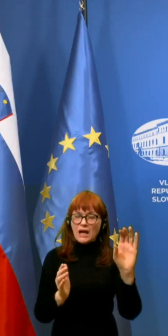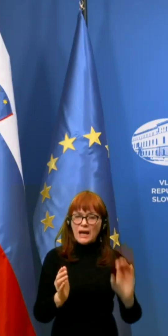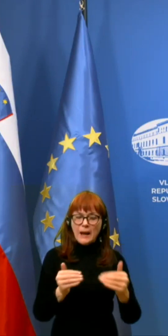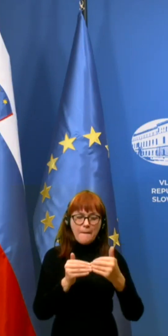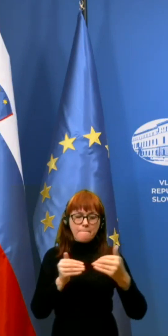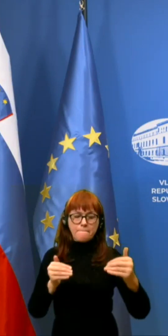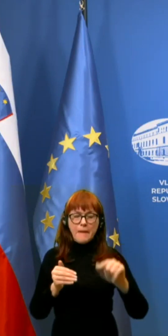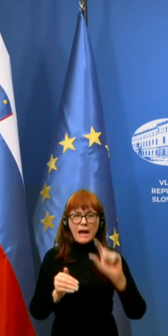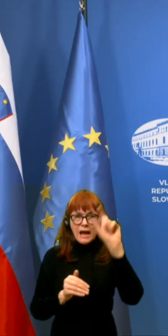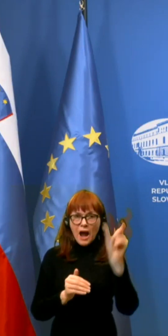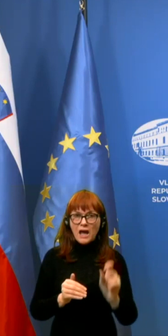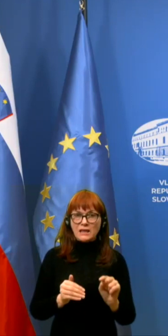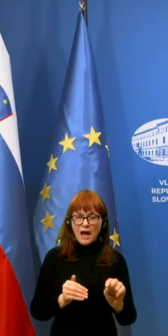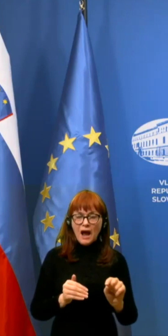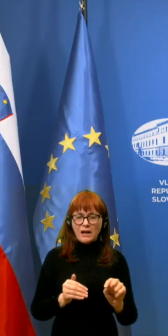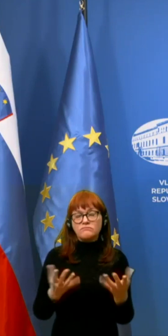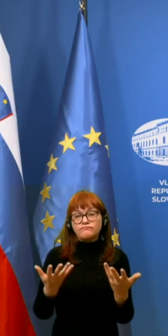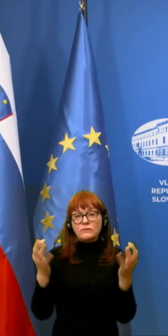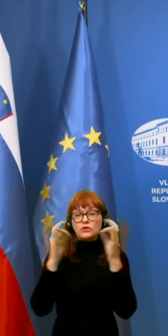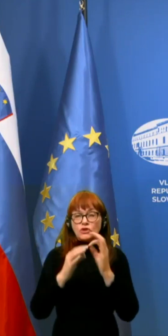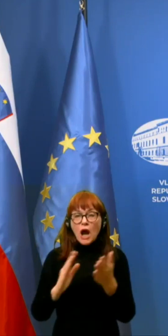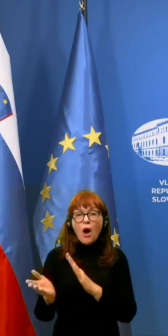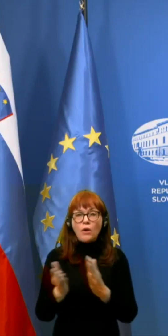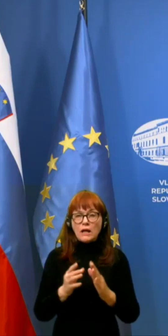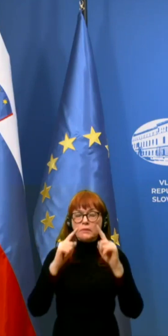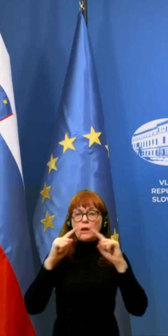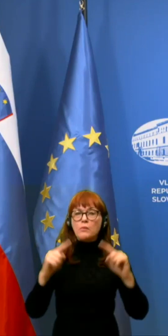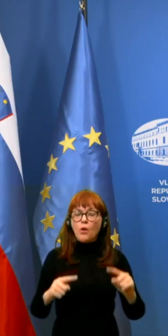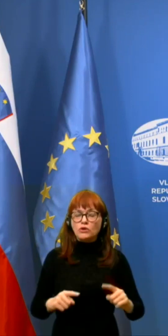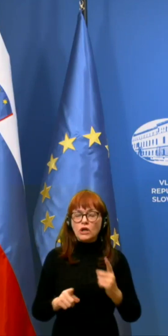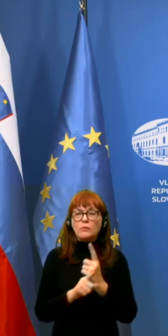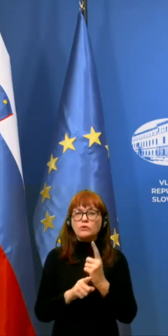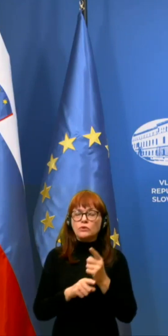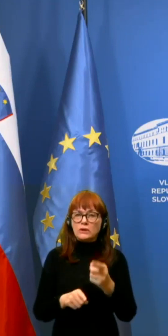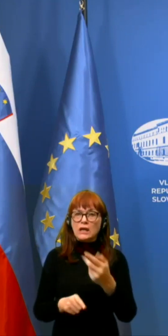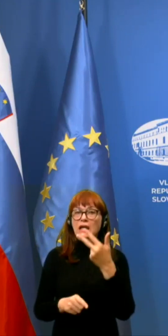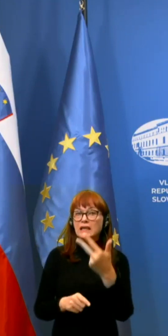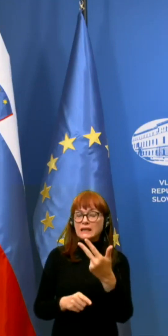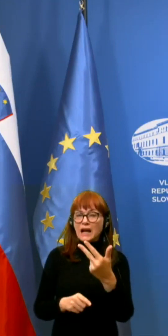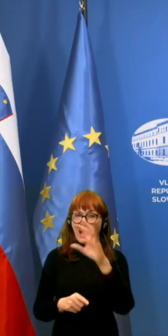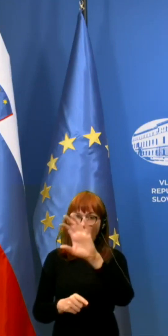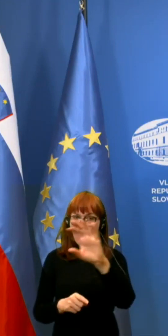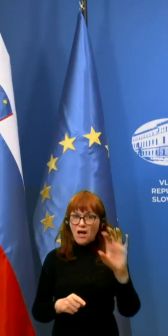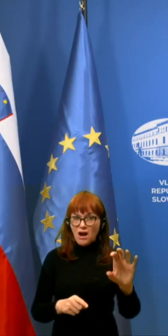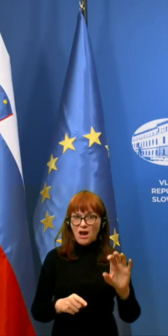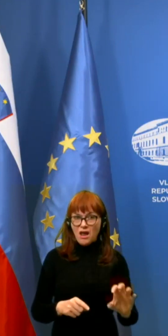Italijo. Žal so se razmere poslabšali tudi v teh treh regijah.